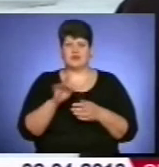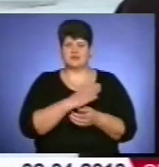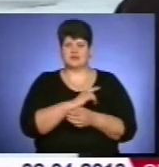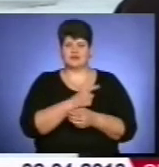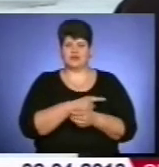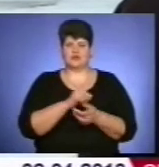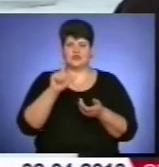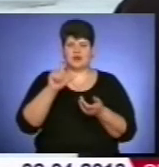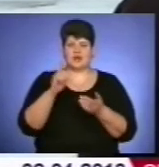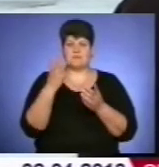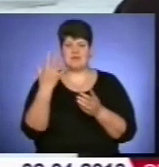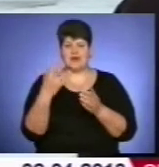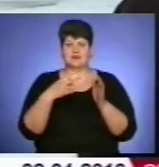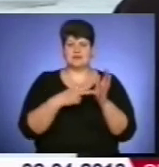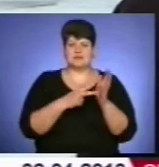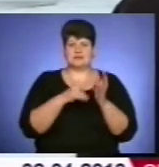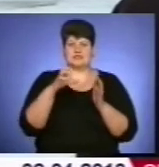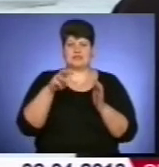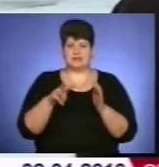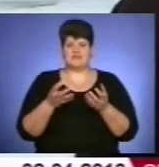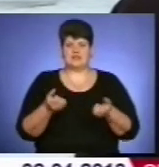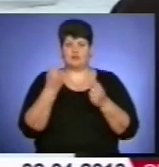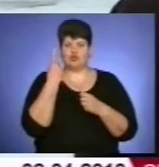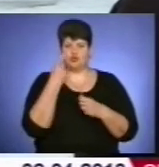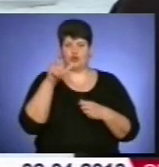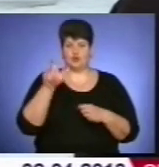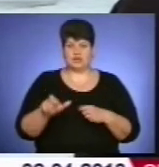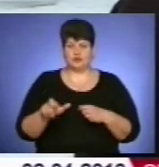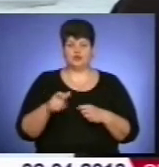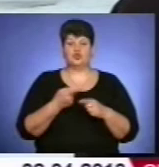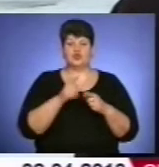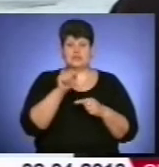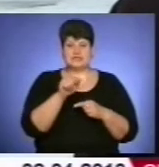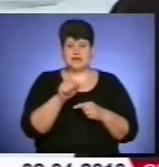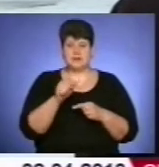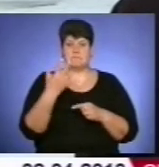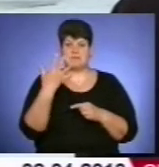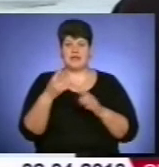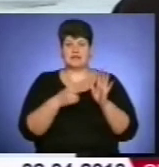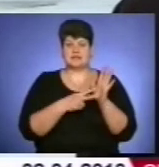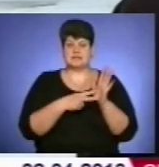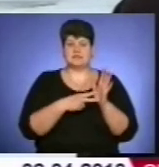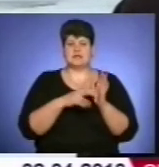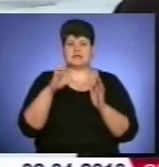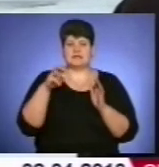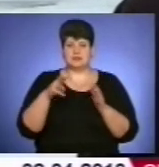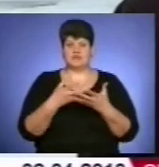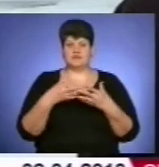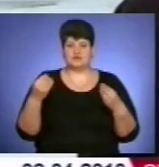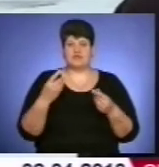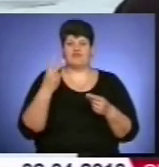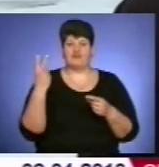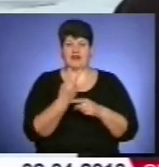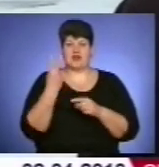5-7 сантиметрів на початку зими витримує одного перехожого, то ця крига 5-7 сантиметрів весною вже є в два рази